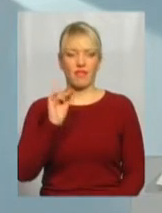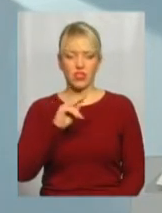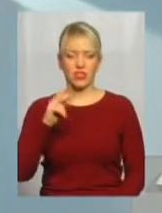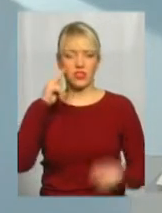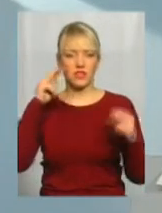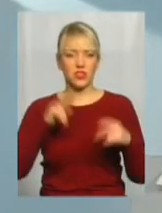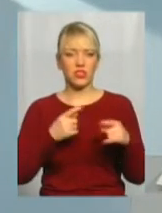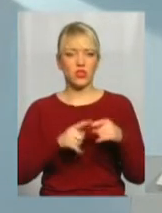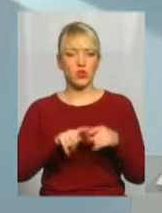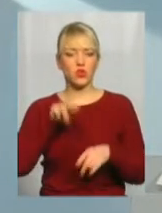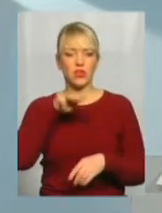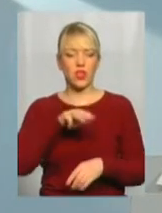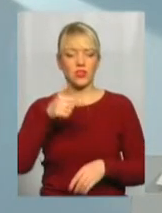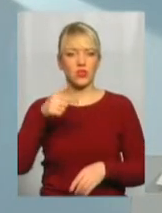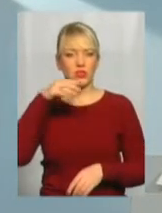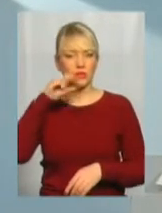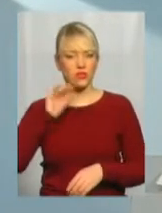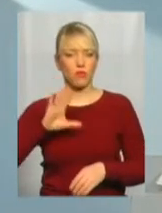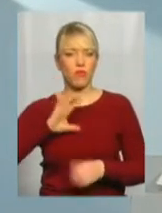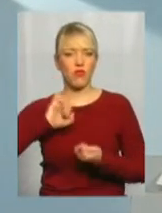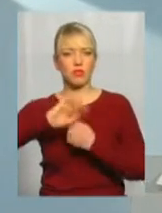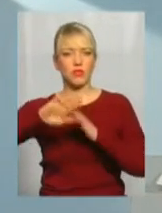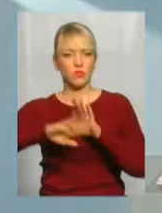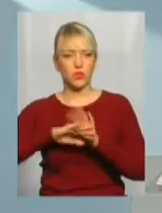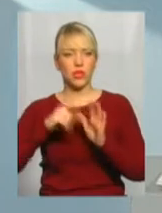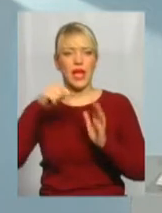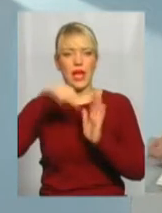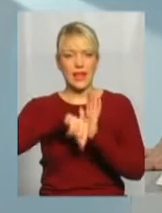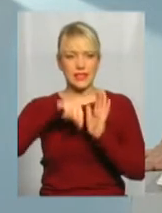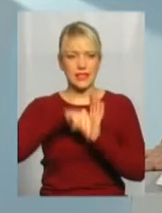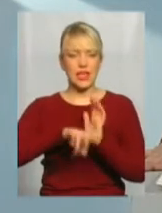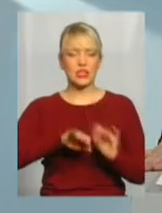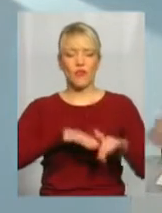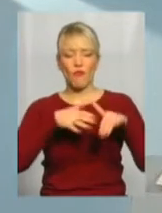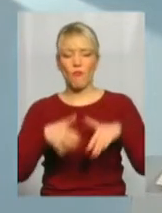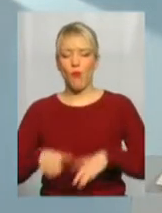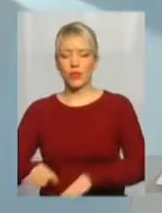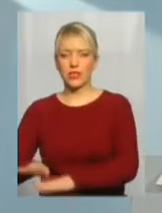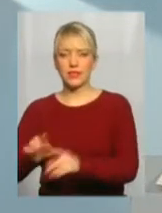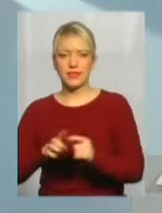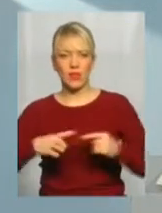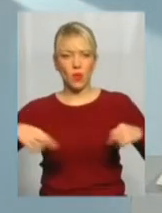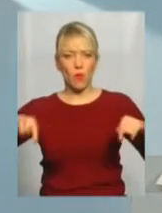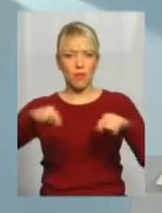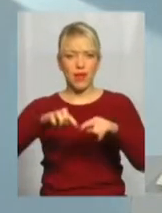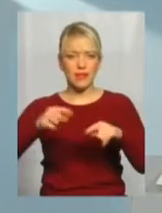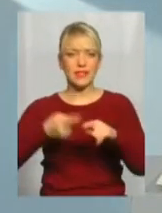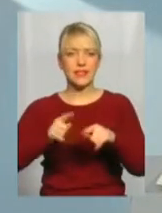Шевченко був якраз у Кам'янці Подільському, а значить в Подільській губернії, є те, що